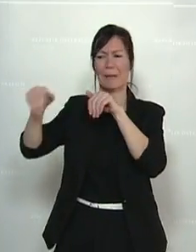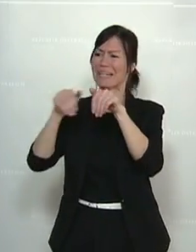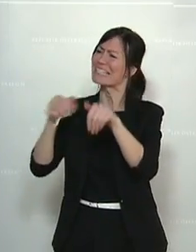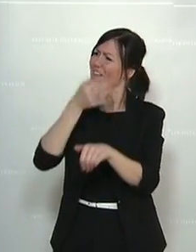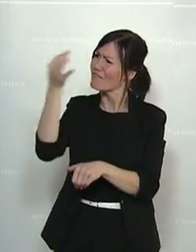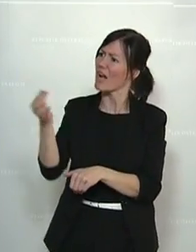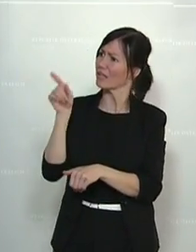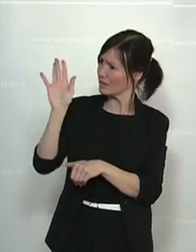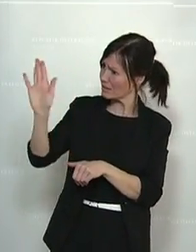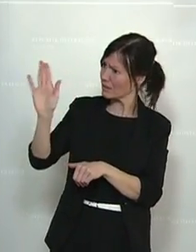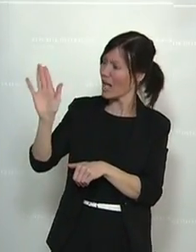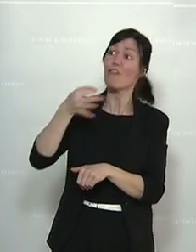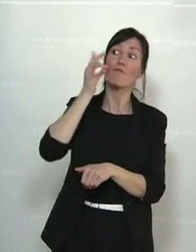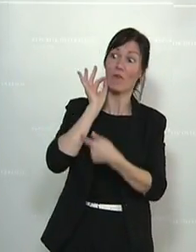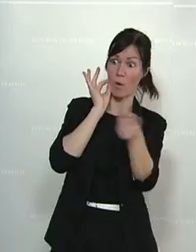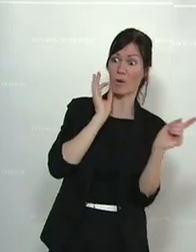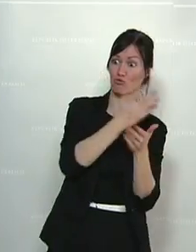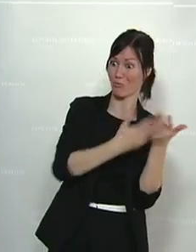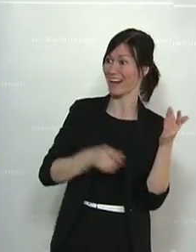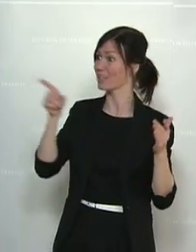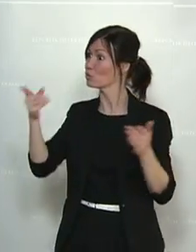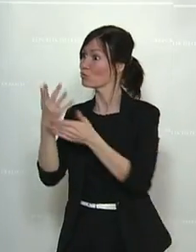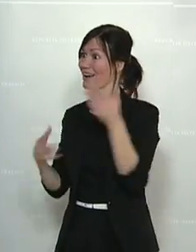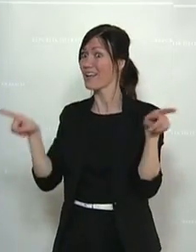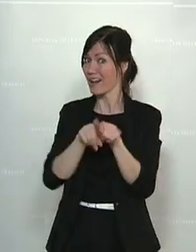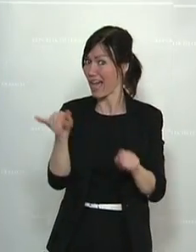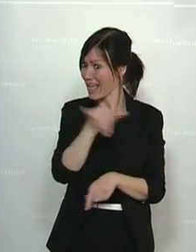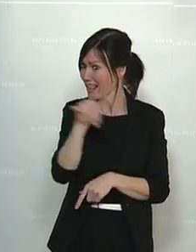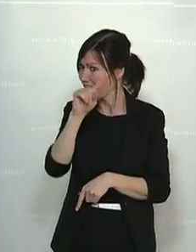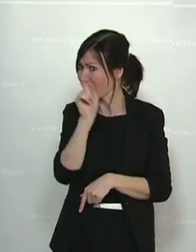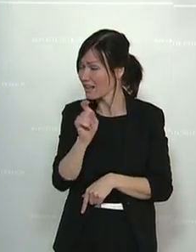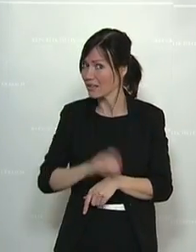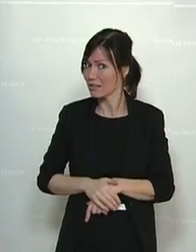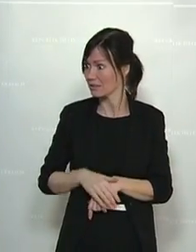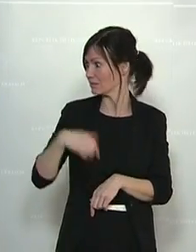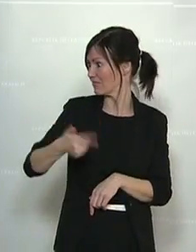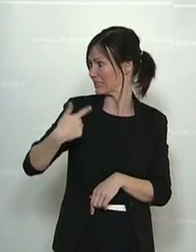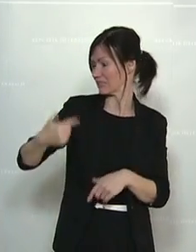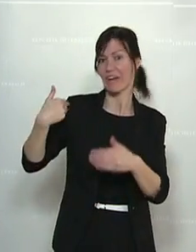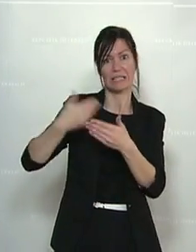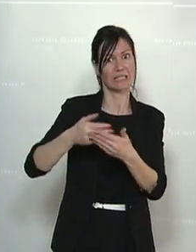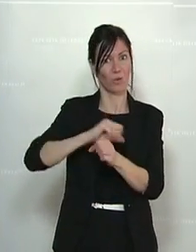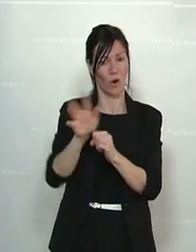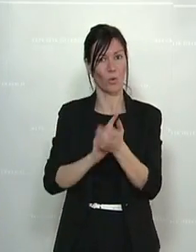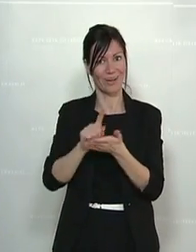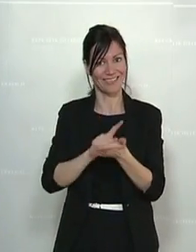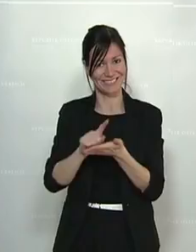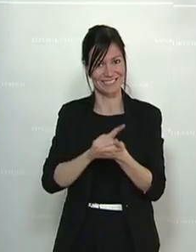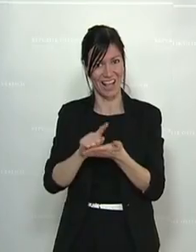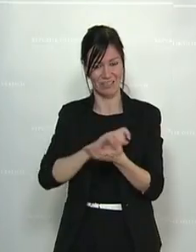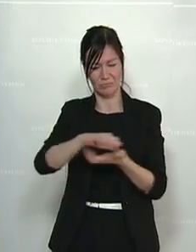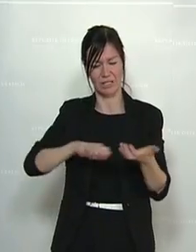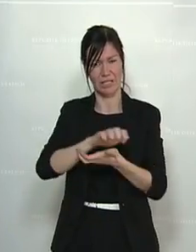der Frauen in Österreich. Seit 2020 ist das Leben in Österreich massiv durch die Corona-Krise beendeträchtigt und es geht so weiter.